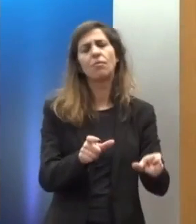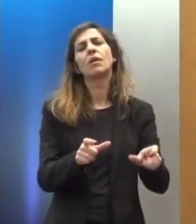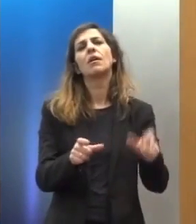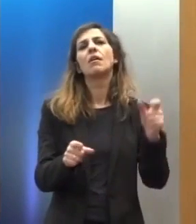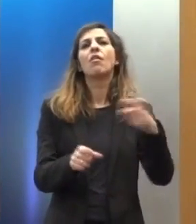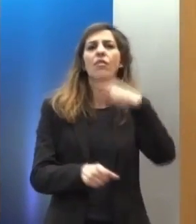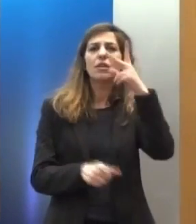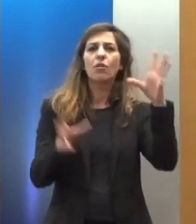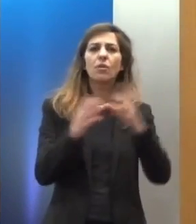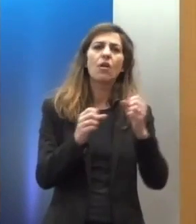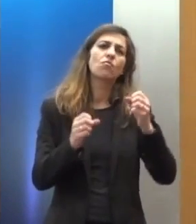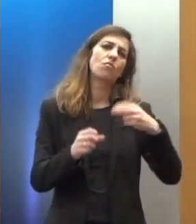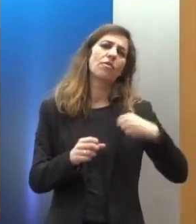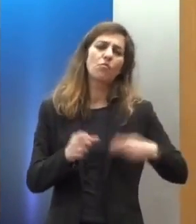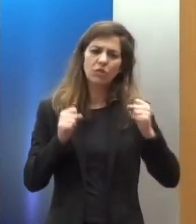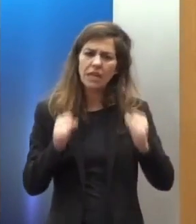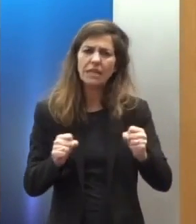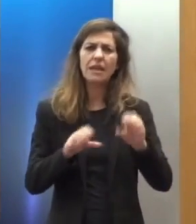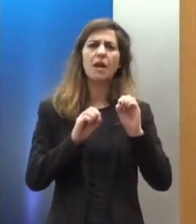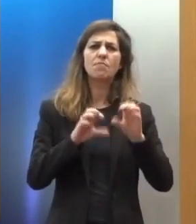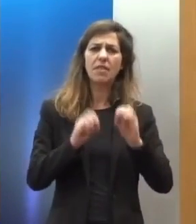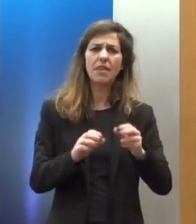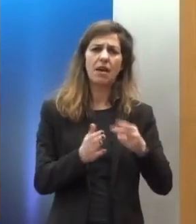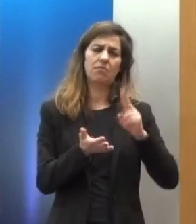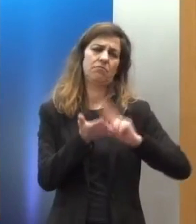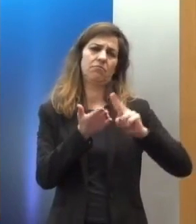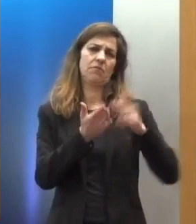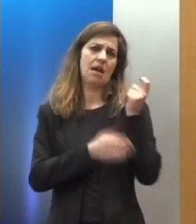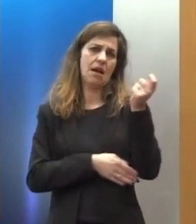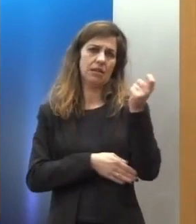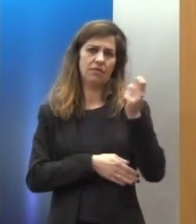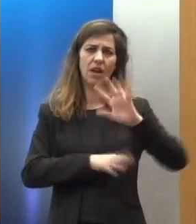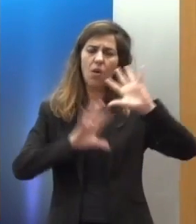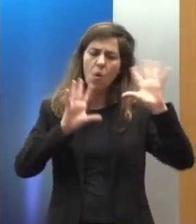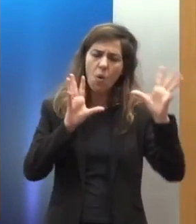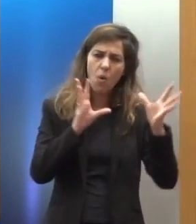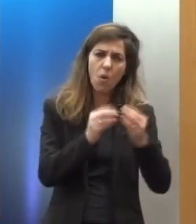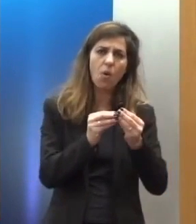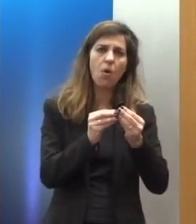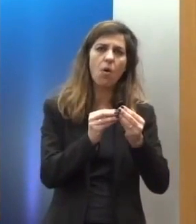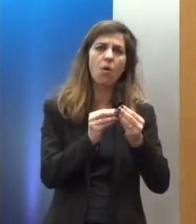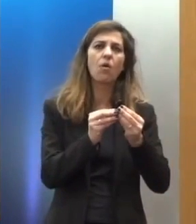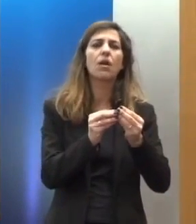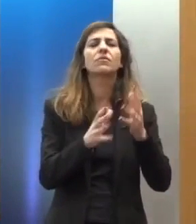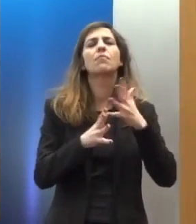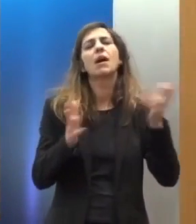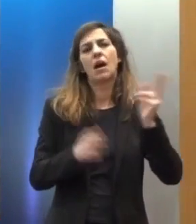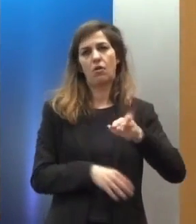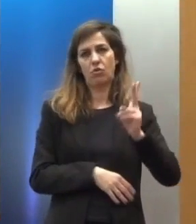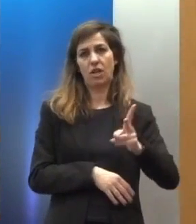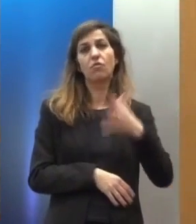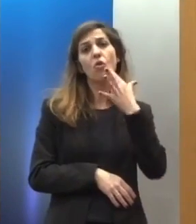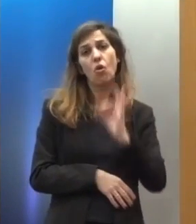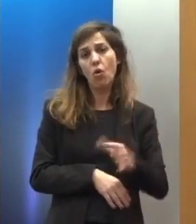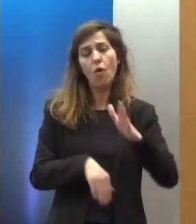κράτος, τη δημόσια υγεία, παιδεία και δημόσια ασφάλιση. Μια ολομέτωπη επίθεση με όχημα και πρόσχημα την οικονομική